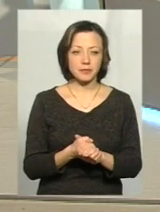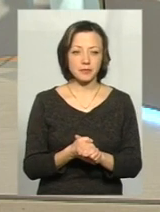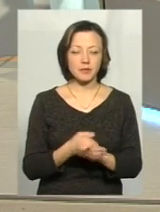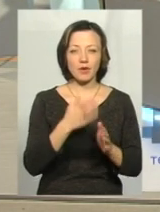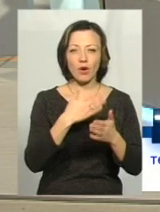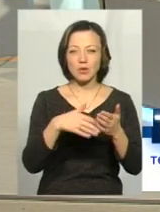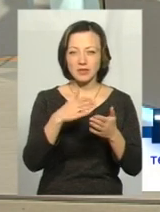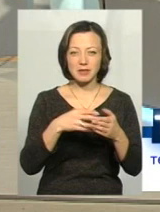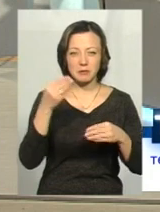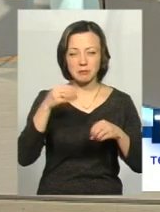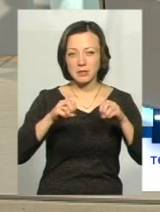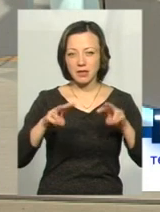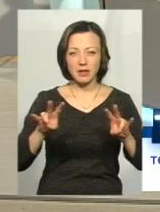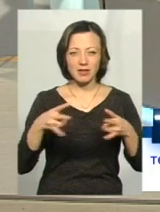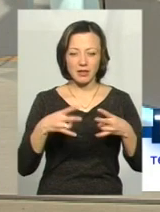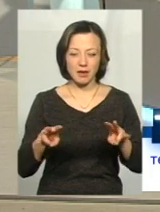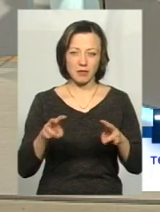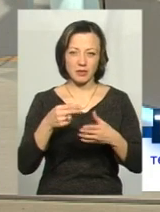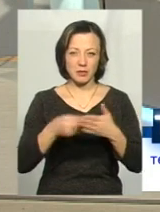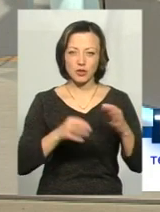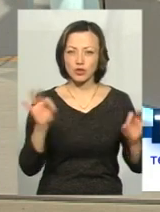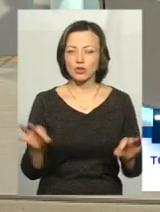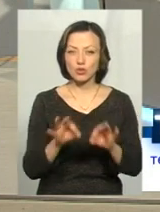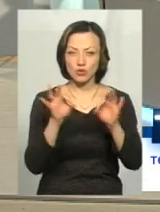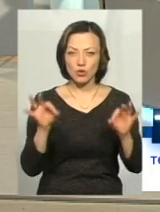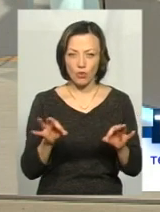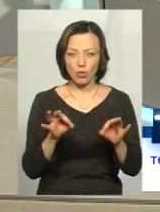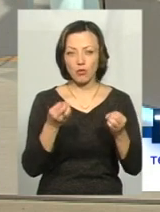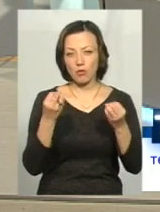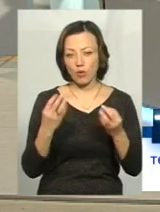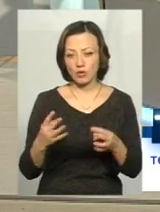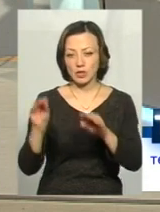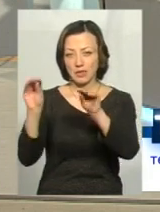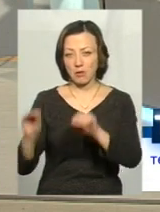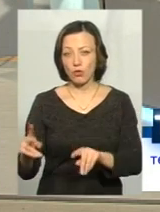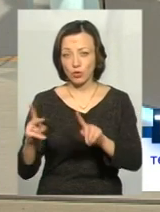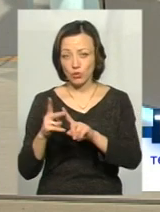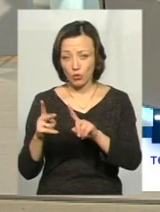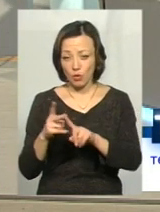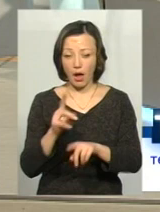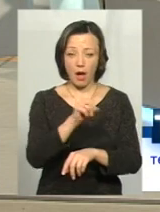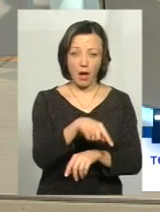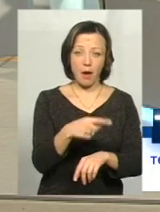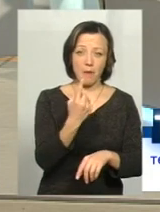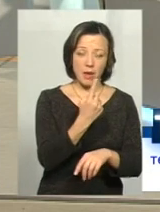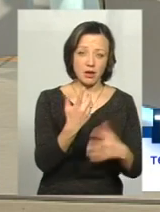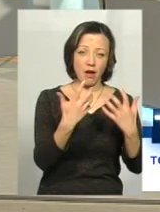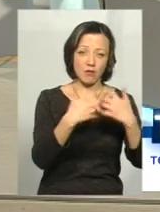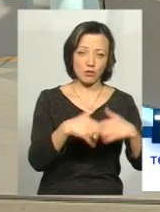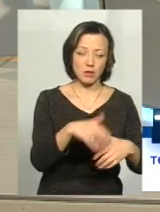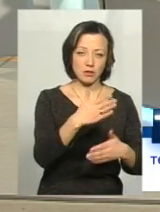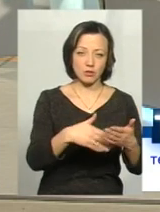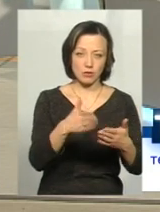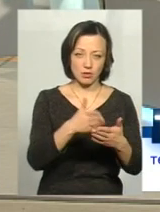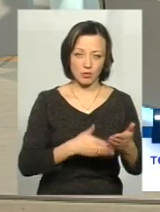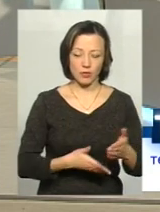розривати договір, підписувати будь-які документи, ще щось робити. Цього не потрібно. Їй просто буде потрібно піти до нового лікаря, якого вона